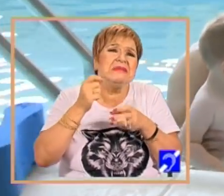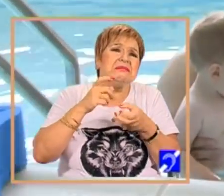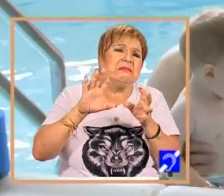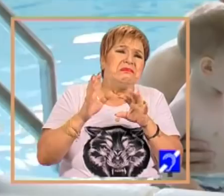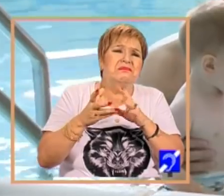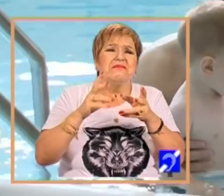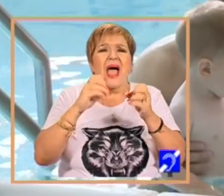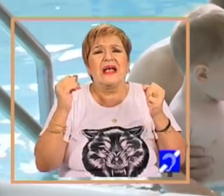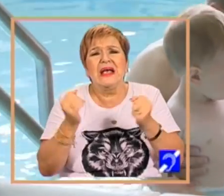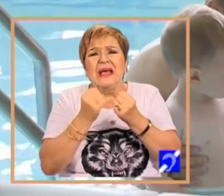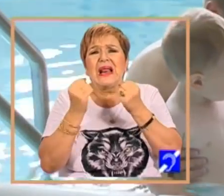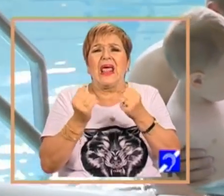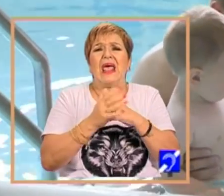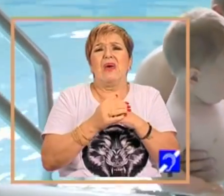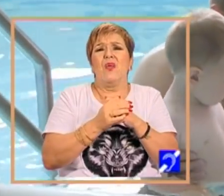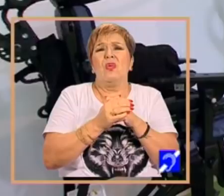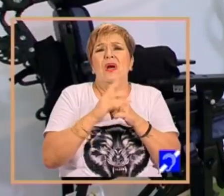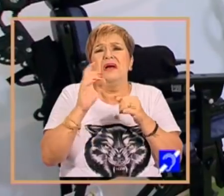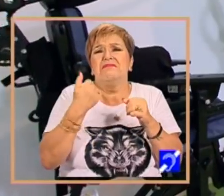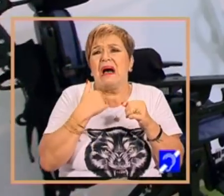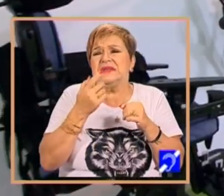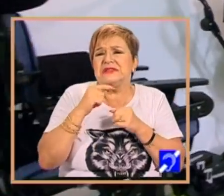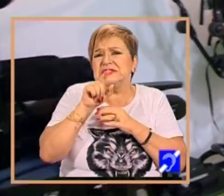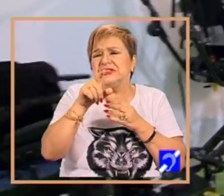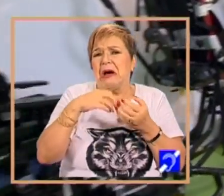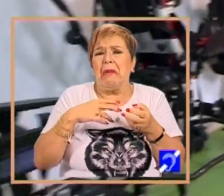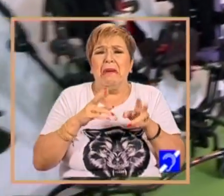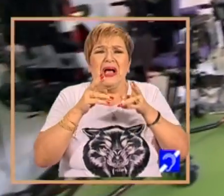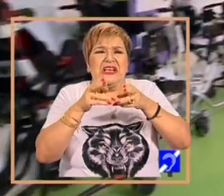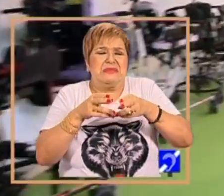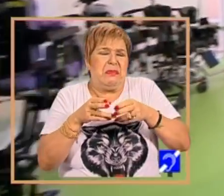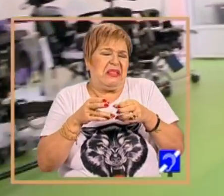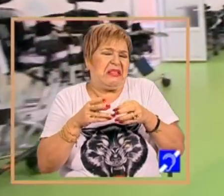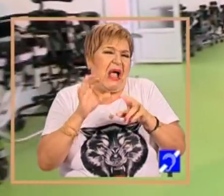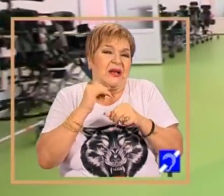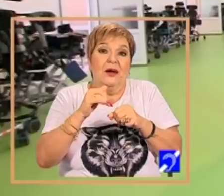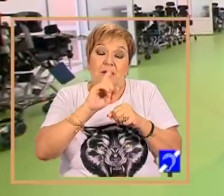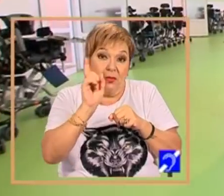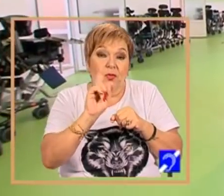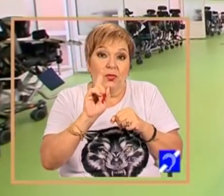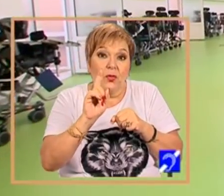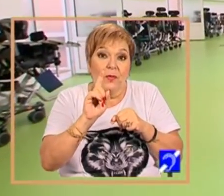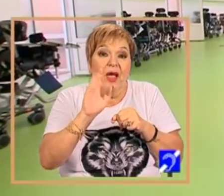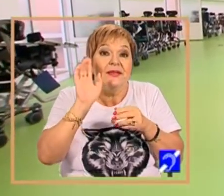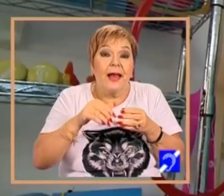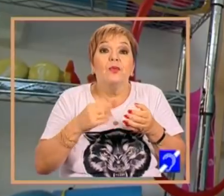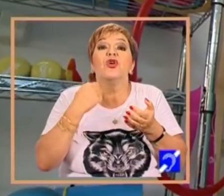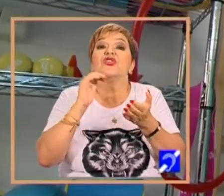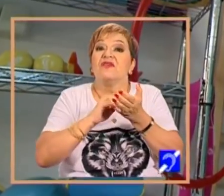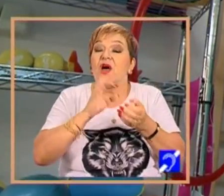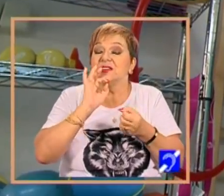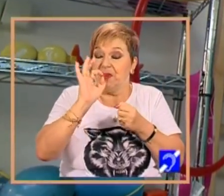mai de mâna a doua. Nu, și dizabilitatea trebuie să aibă demnitatea ei și